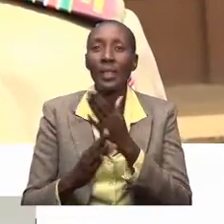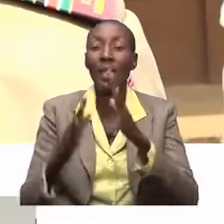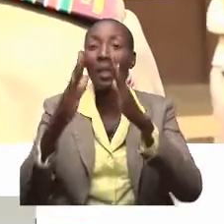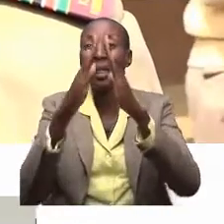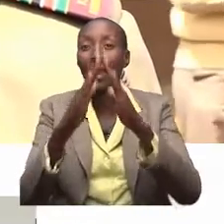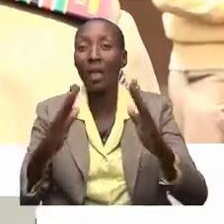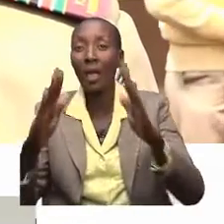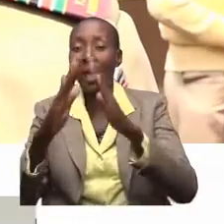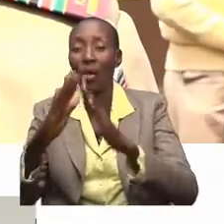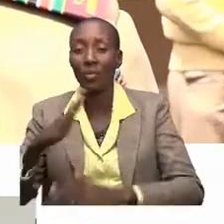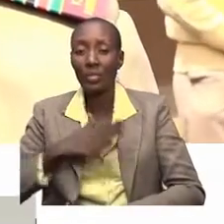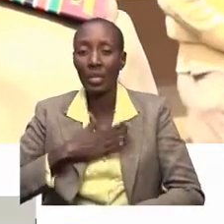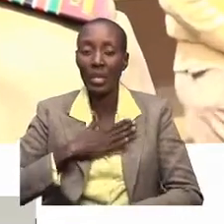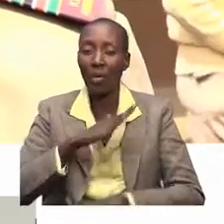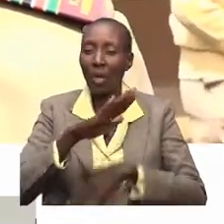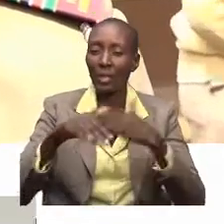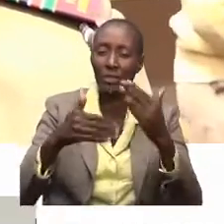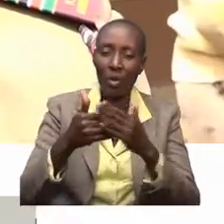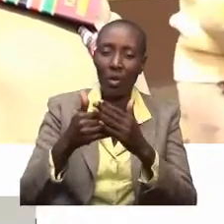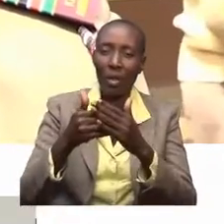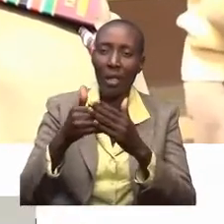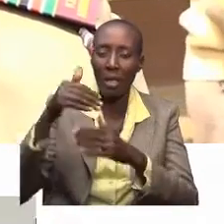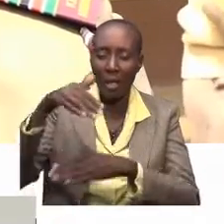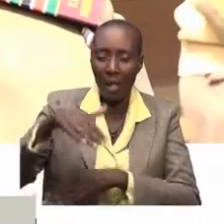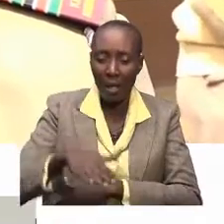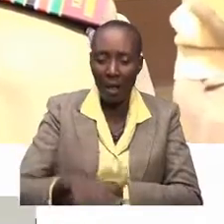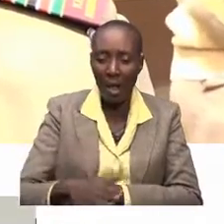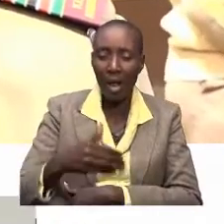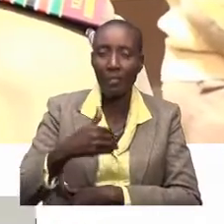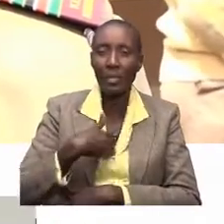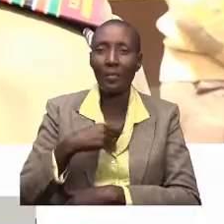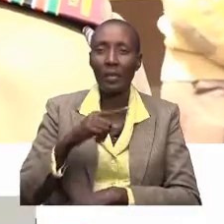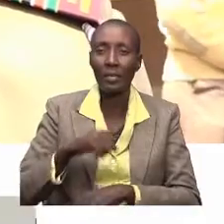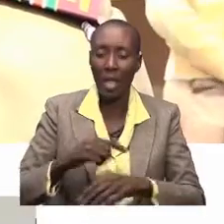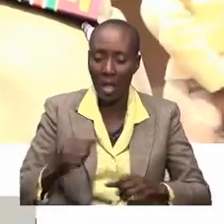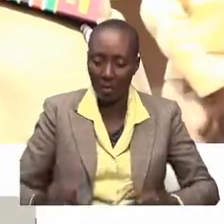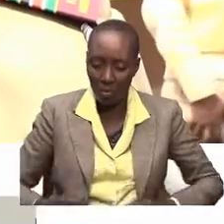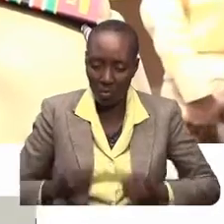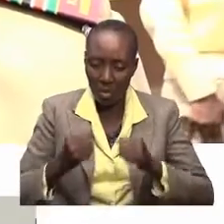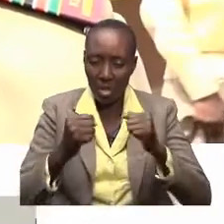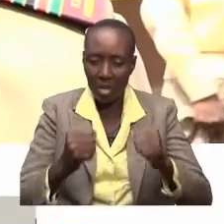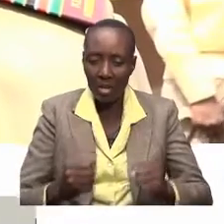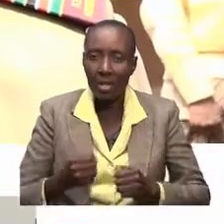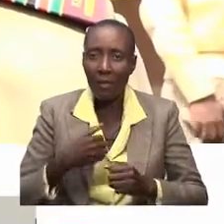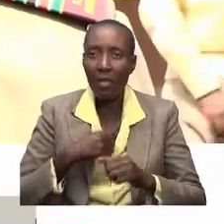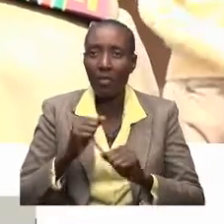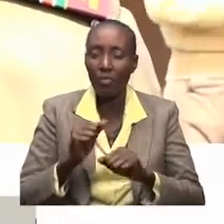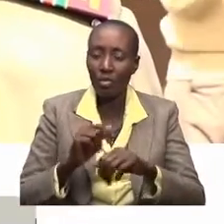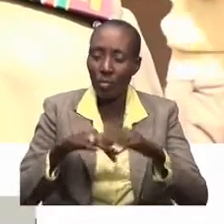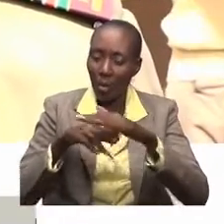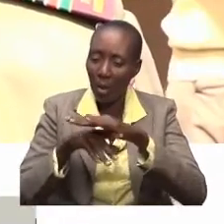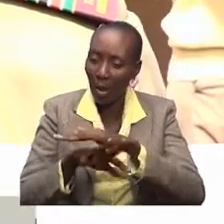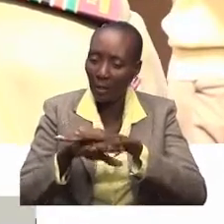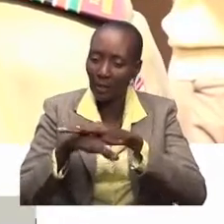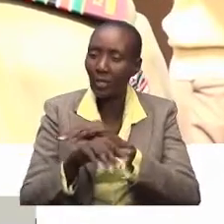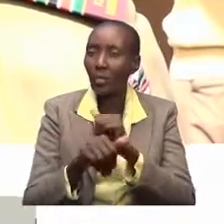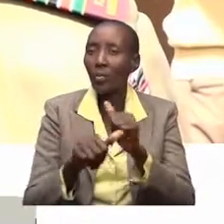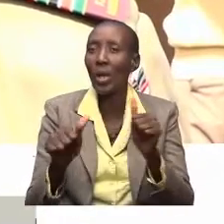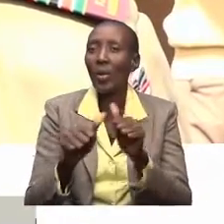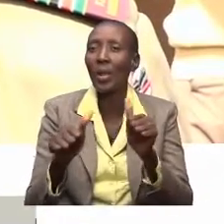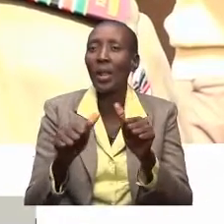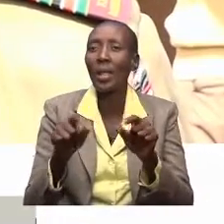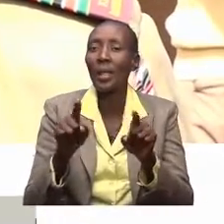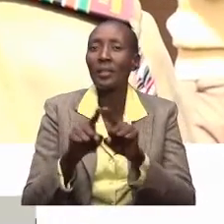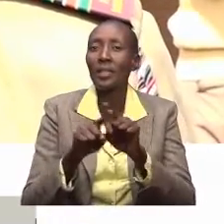karibu yote ya kwa na ramps, ambapo walimavu wakija na wheelchairs wanaweza kupita vizuri. Ukiangalia hata zile